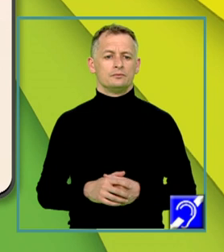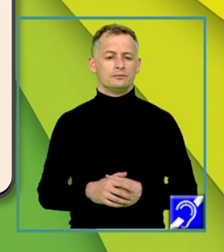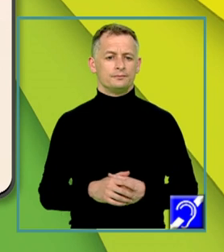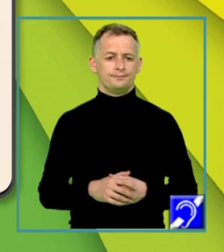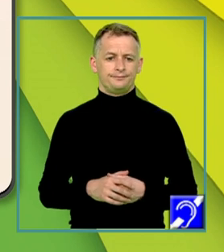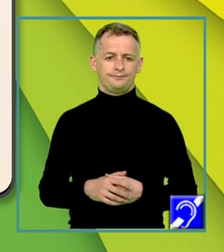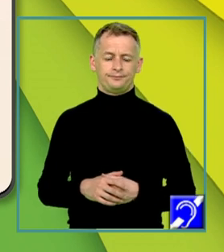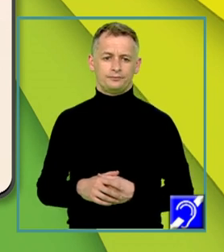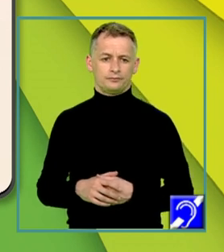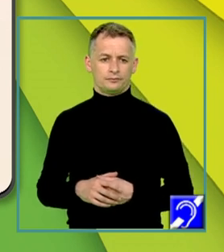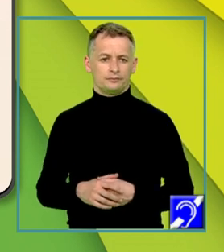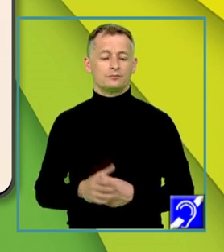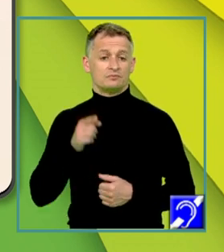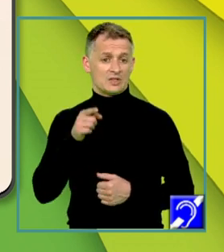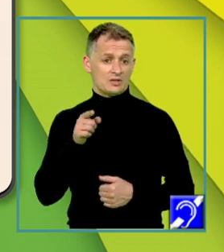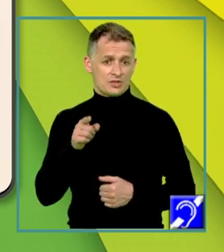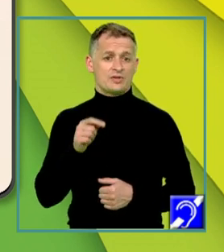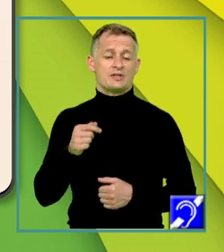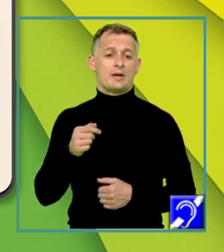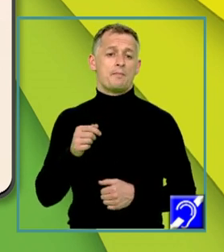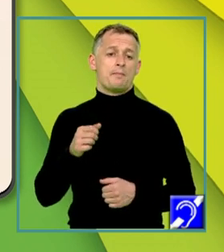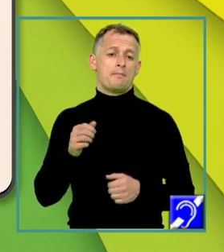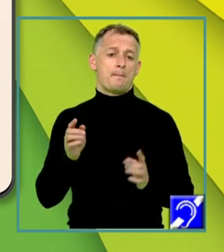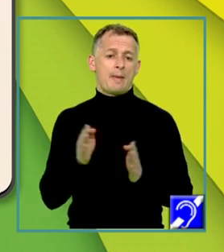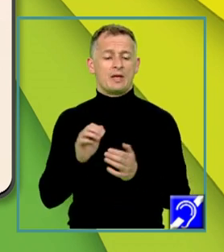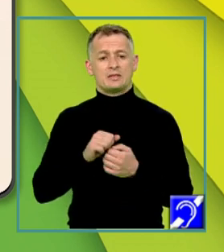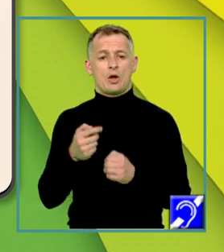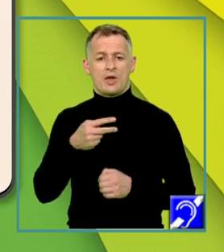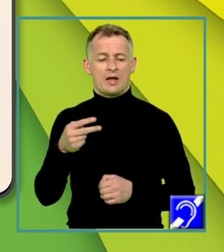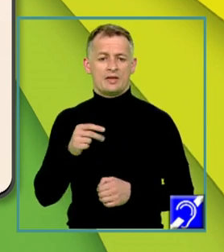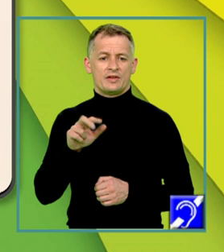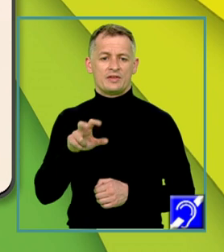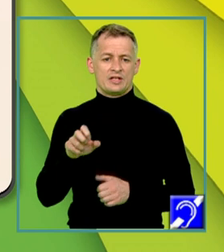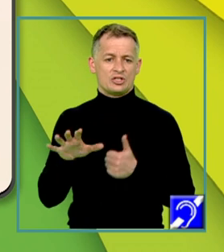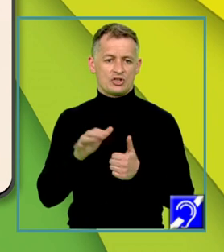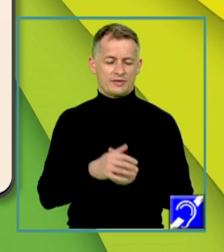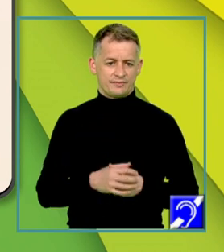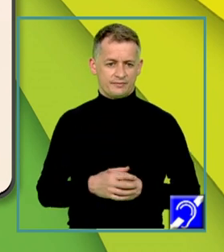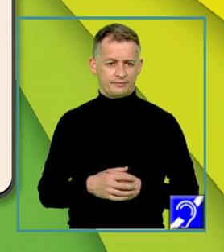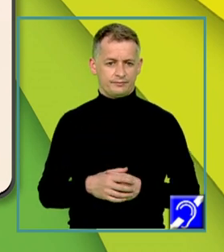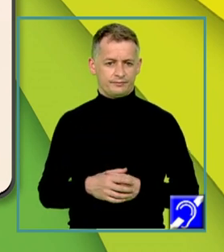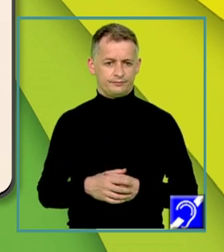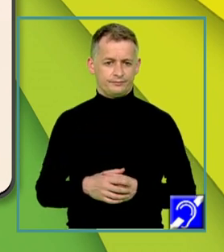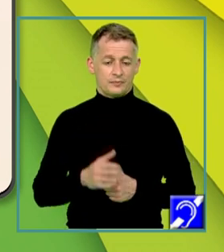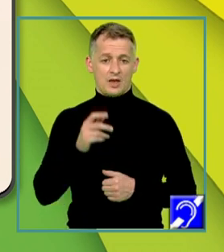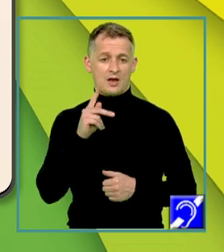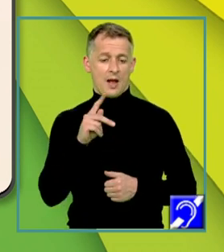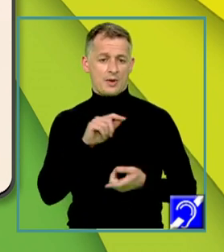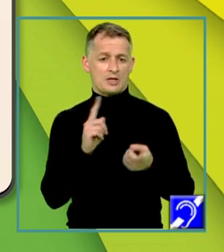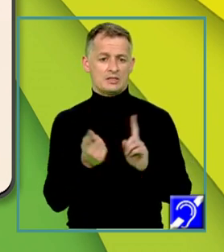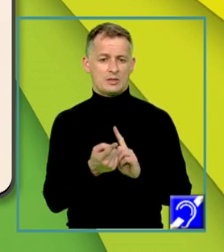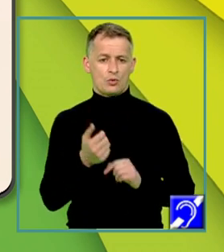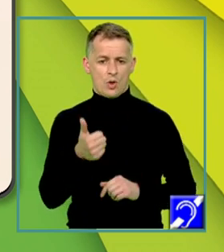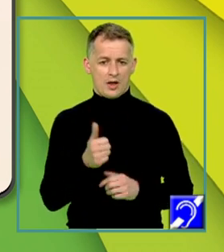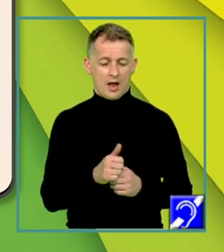este mai mic sau egal decât 36. Folosind substituția k în locul lui A, obținem